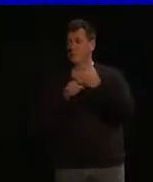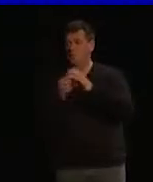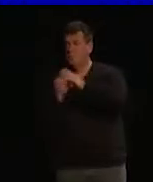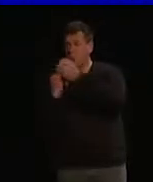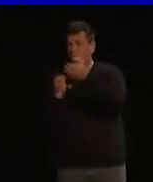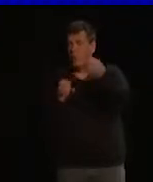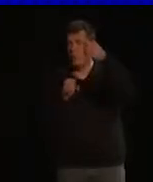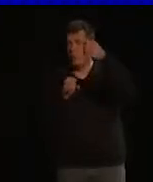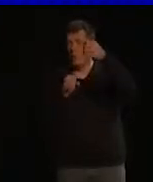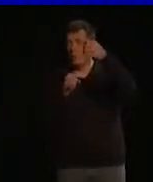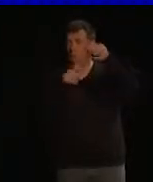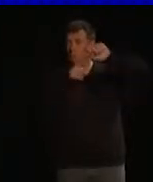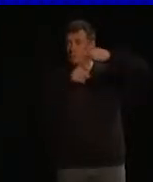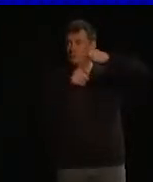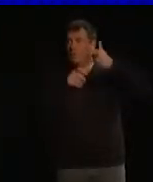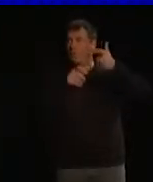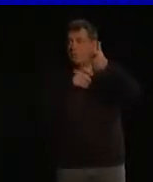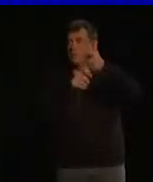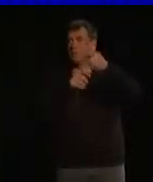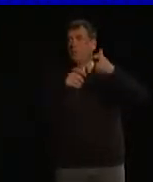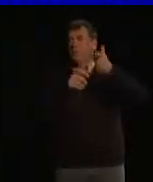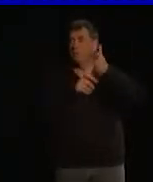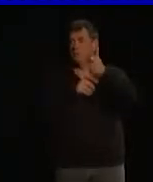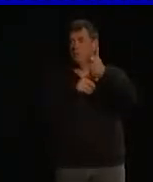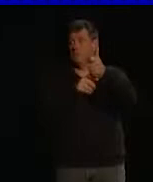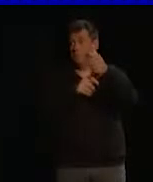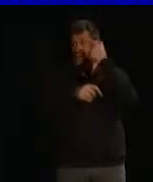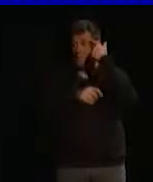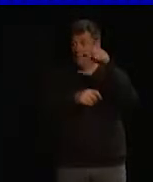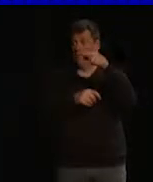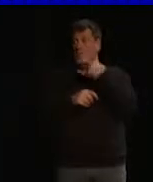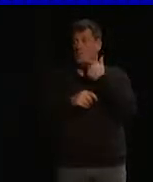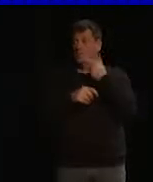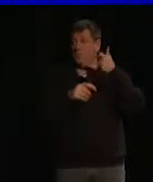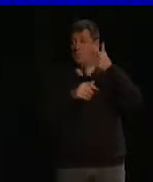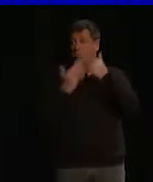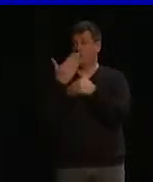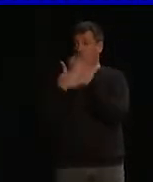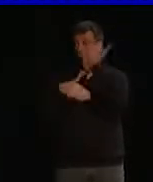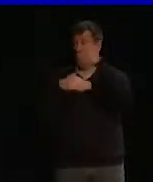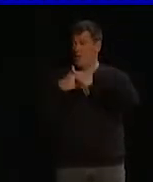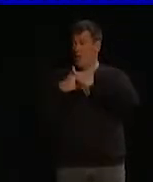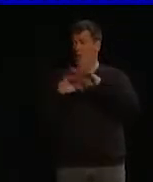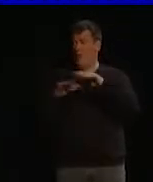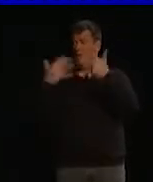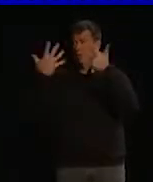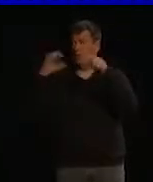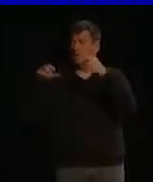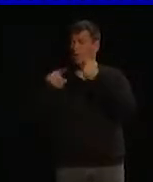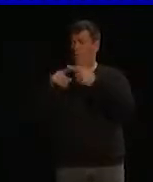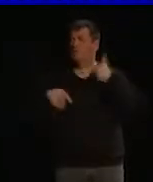Ou plutôt le collier de deux durites par voiture, soit environ 800 colliers de durite par jour.